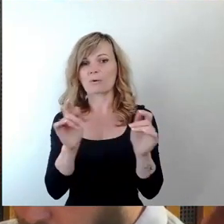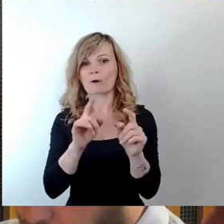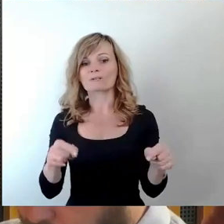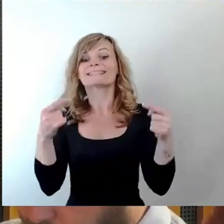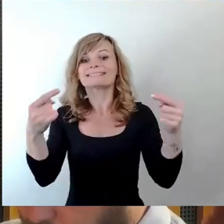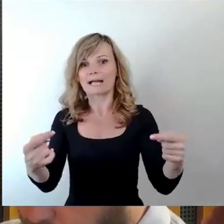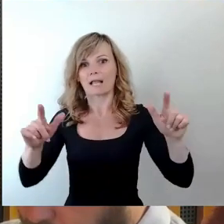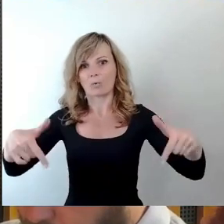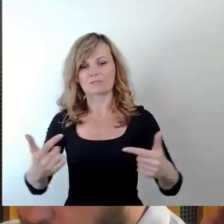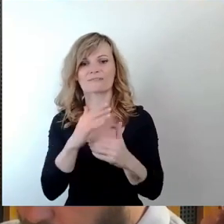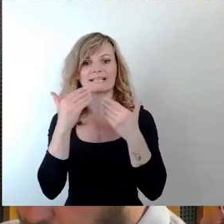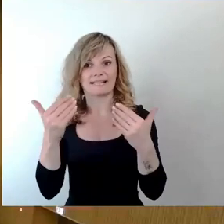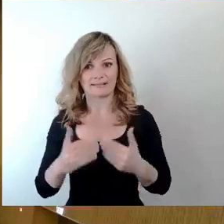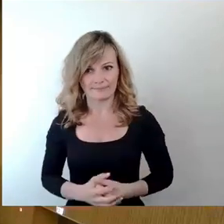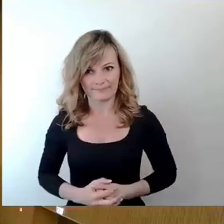behandeln. Vielen Dank.